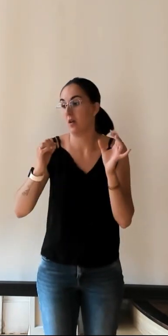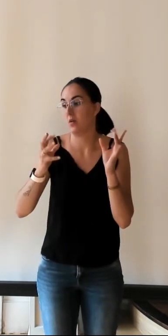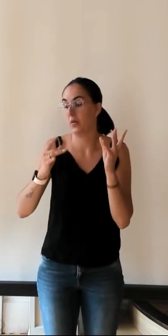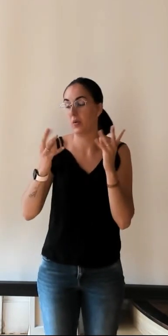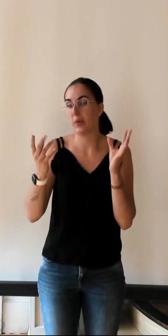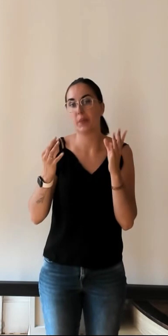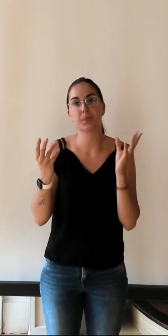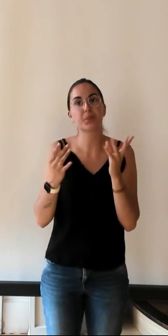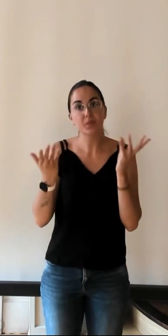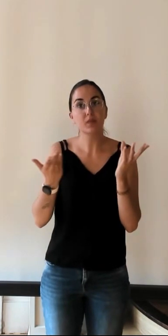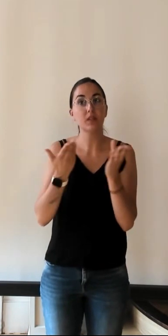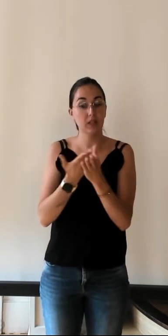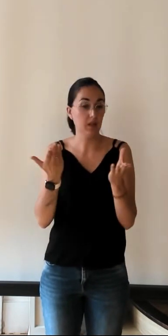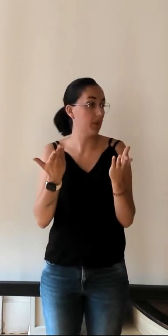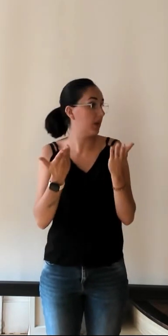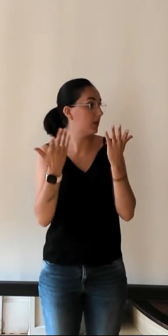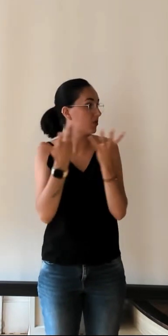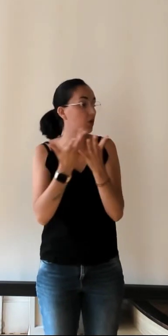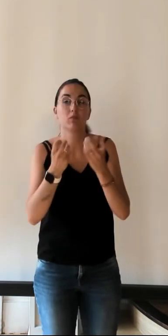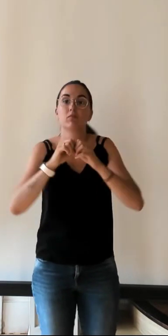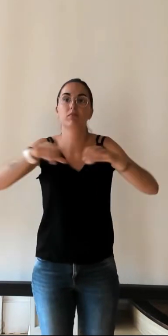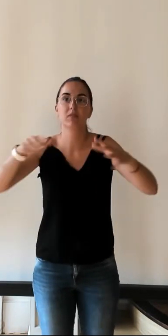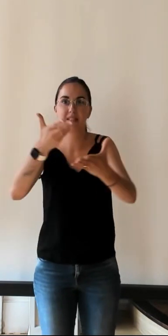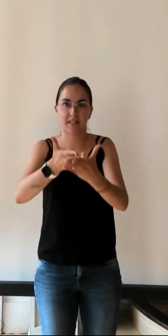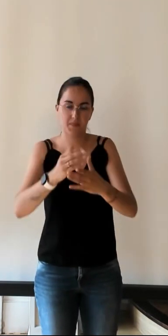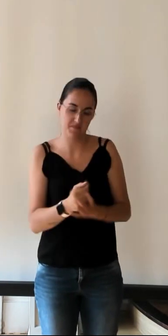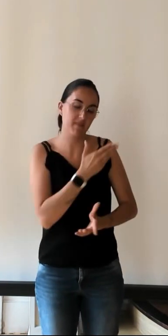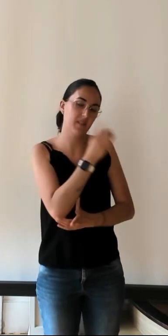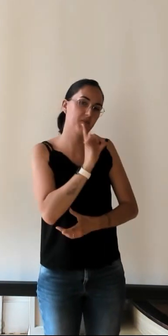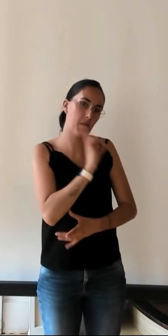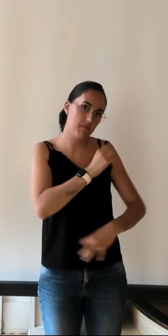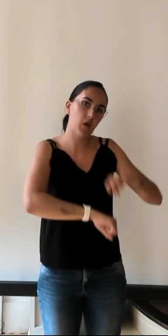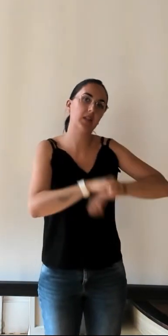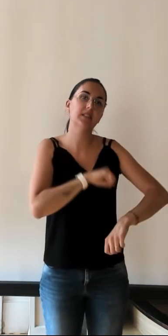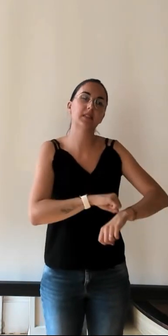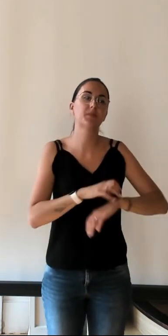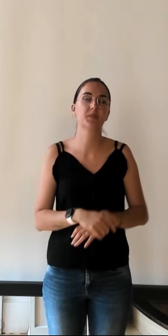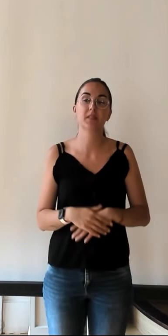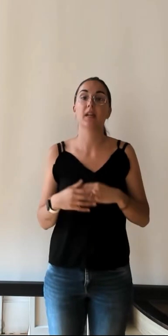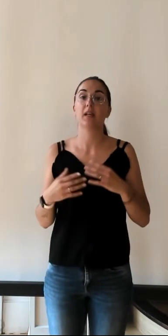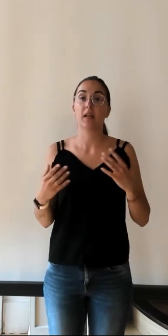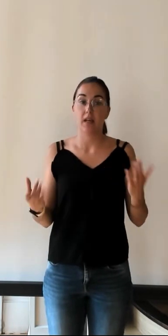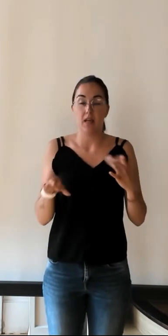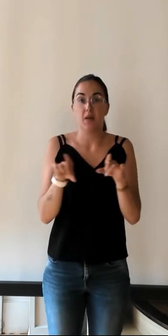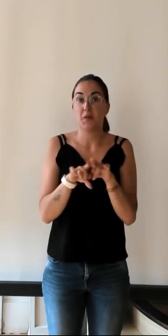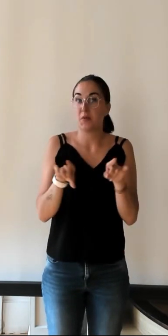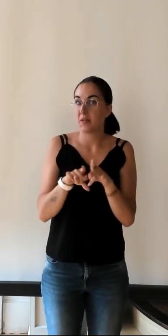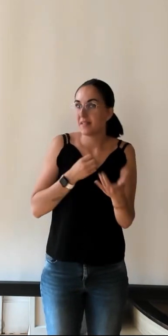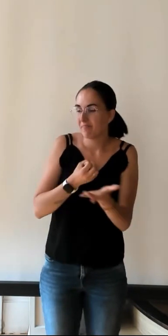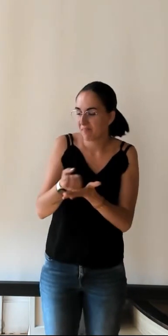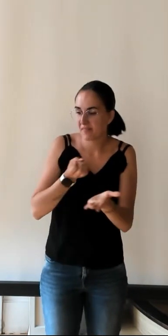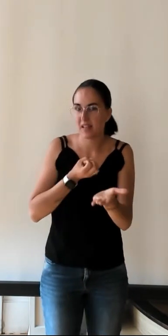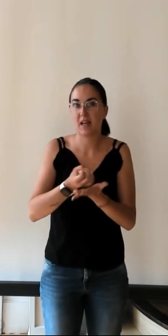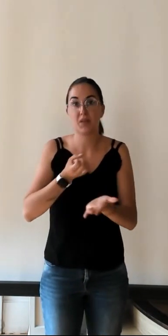de cette publication. Et enfin, pour signaler aussi la forte